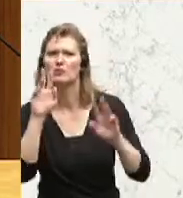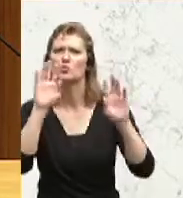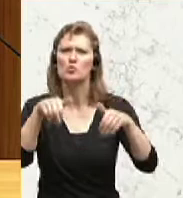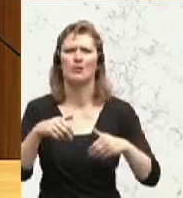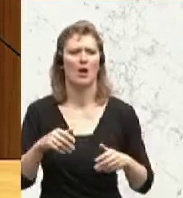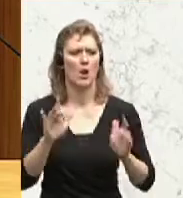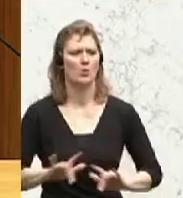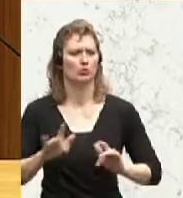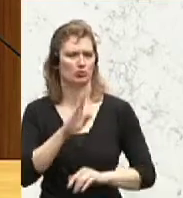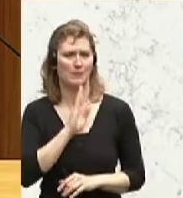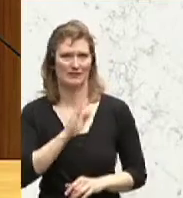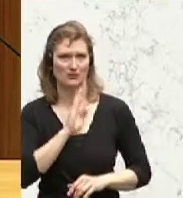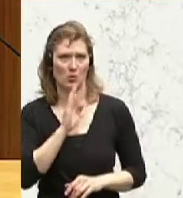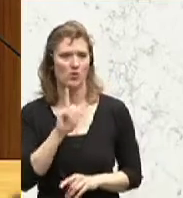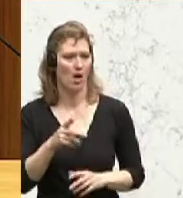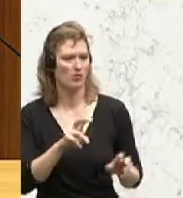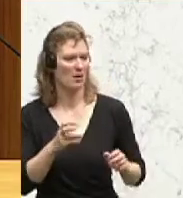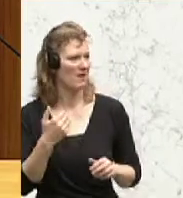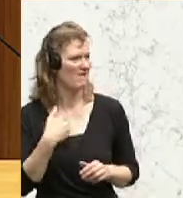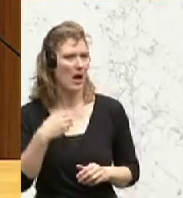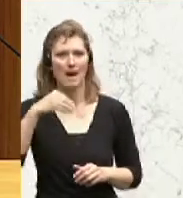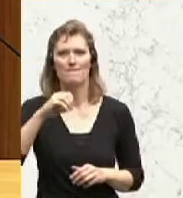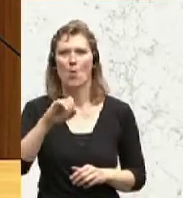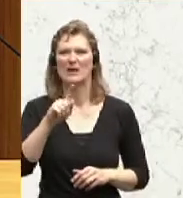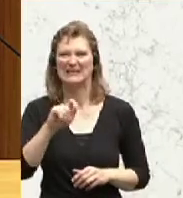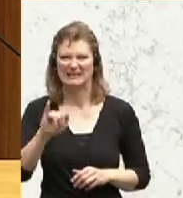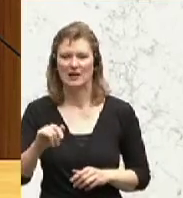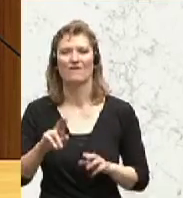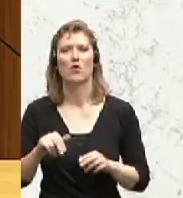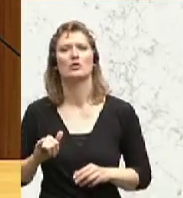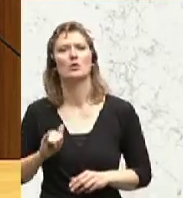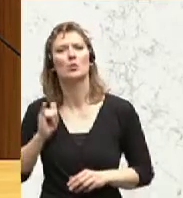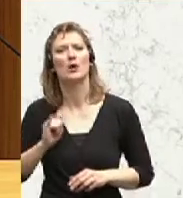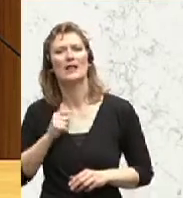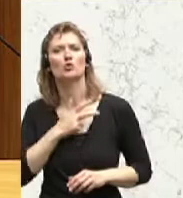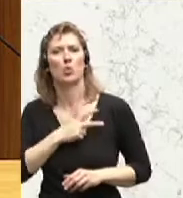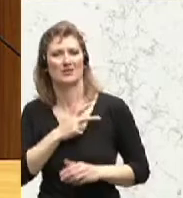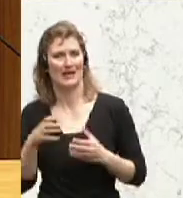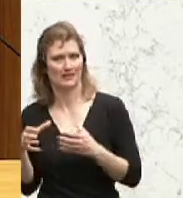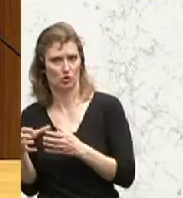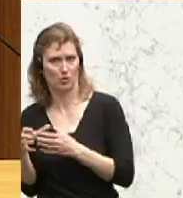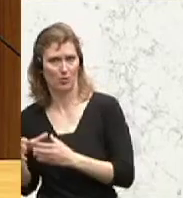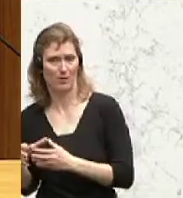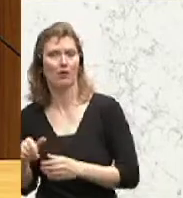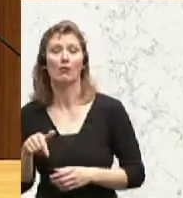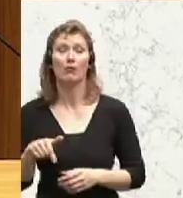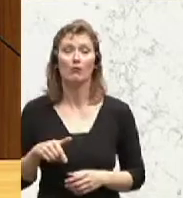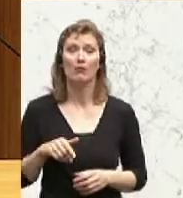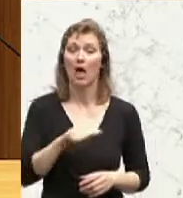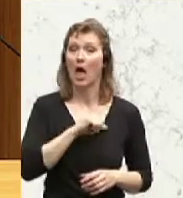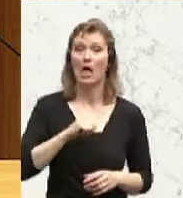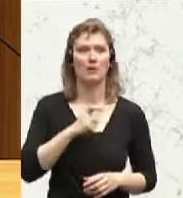in der unter anderem der Herr Molzi von der sozialistischen Jugend teilgenommen hat. Der hat Ihre eigene Partei